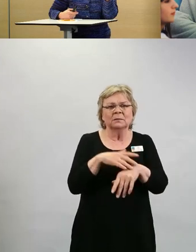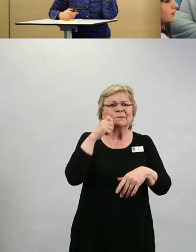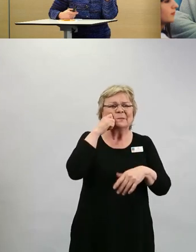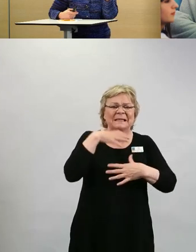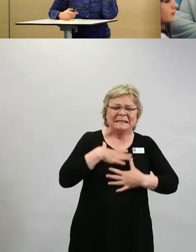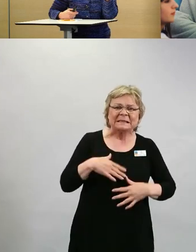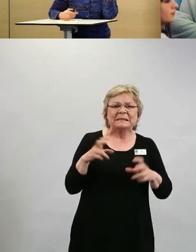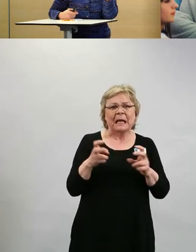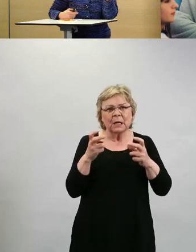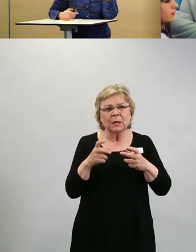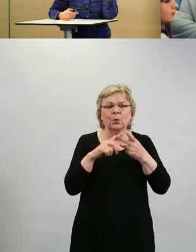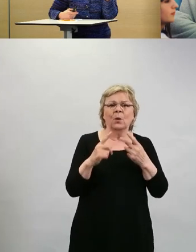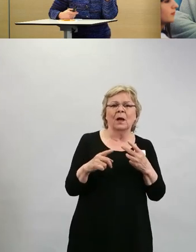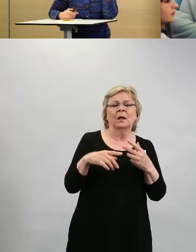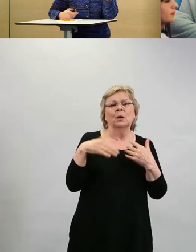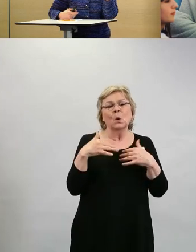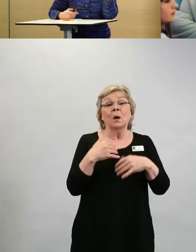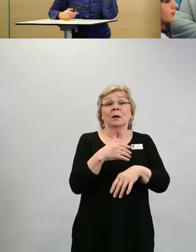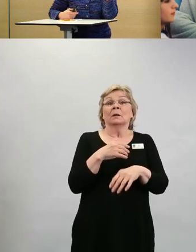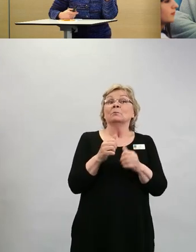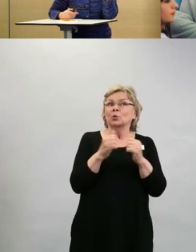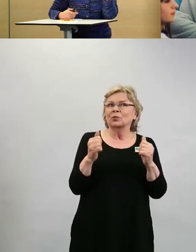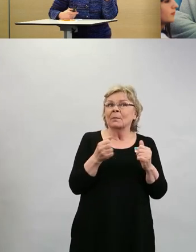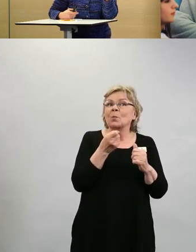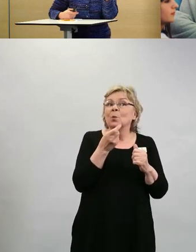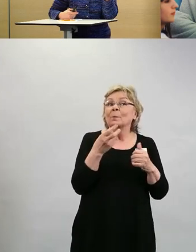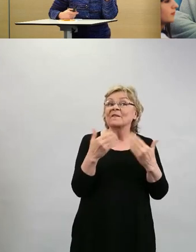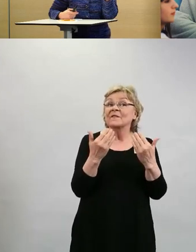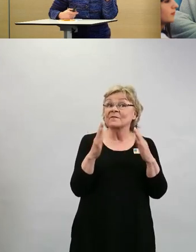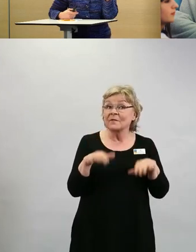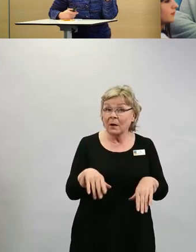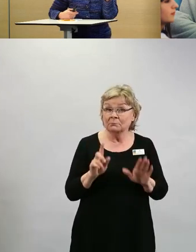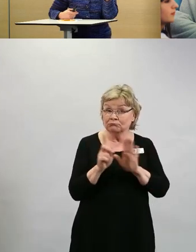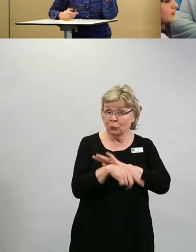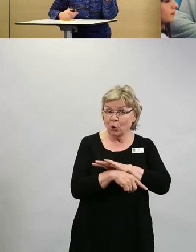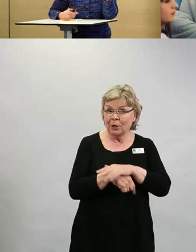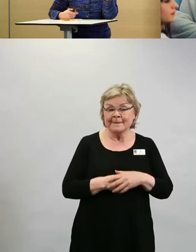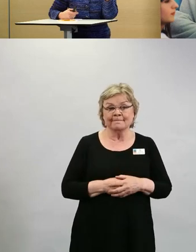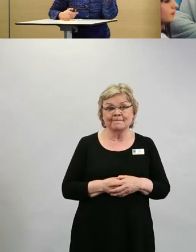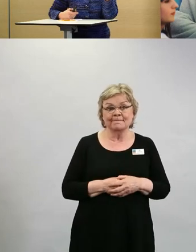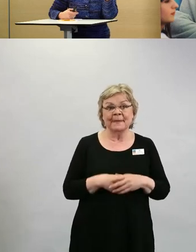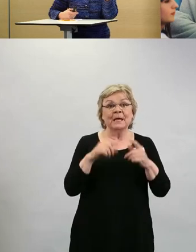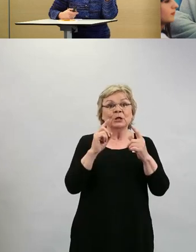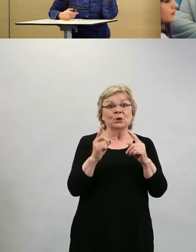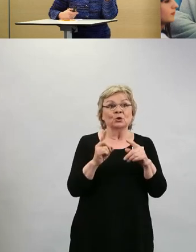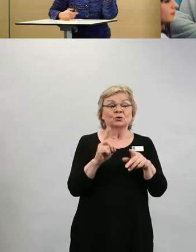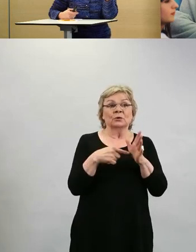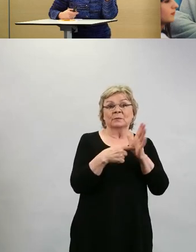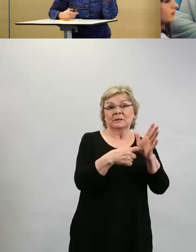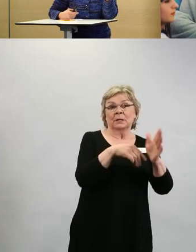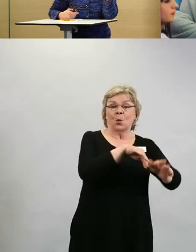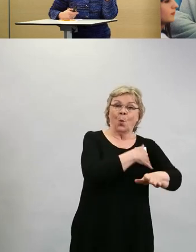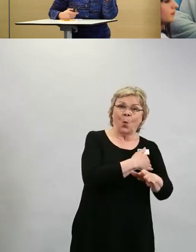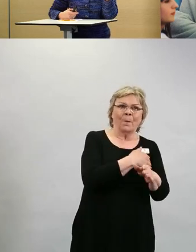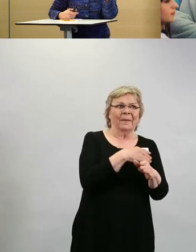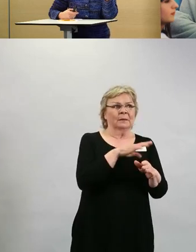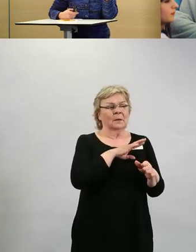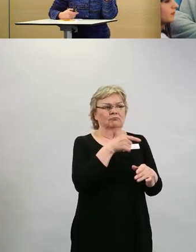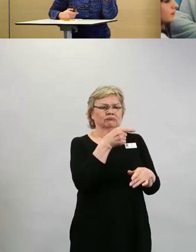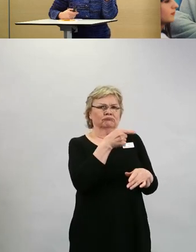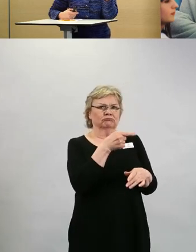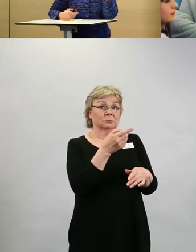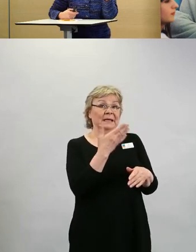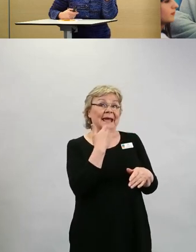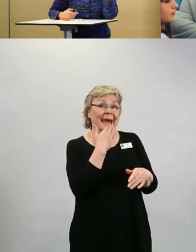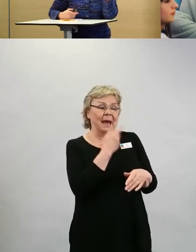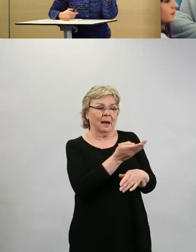ohi päivässä parissa. Niiden määrä on, jos kuumetta on tullut noin 12 prosentille, niin se on